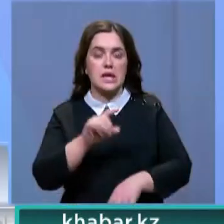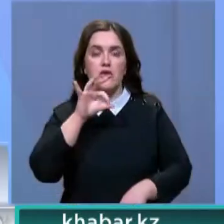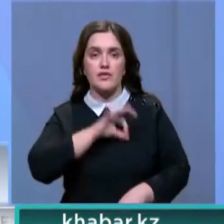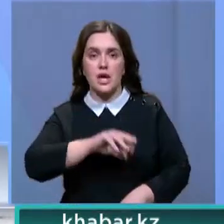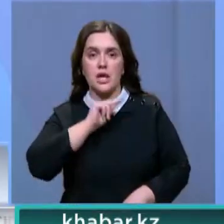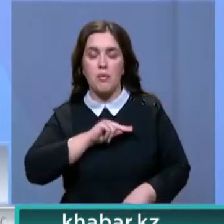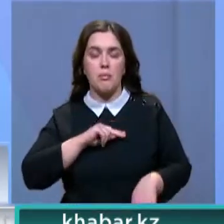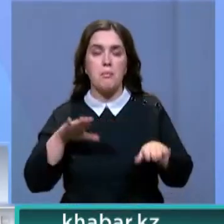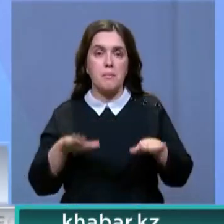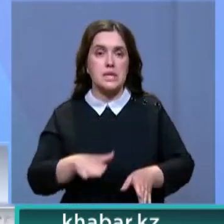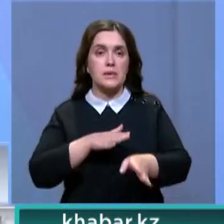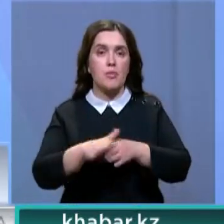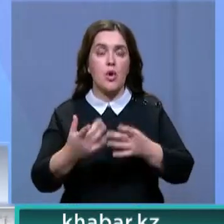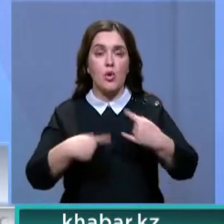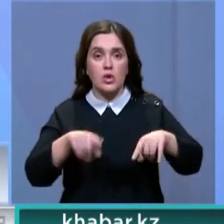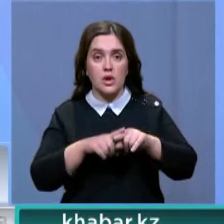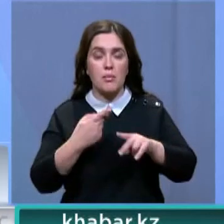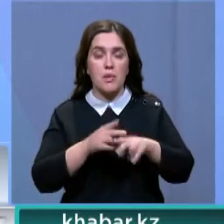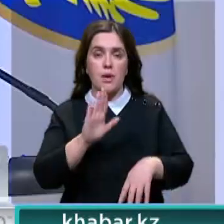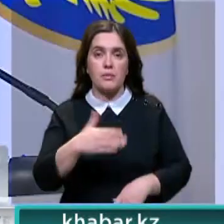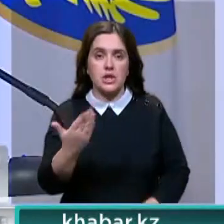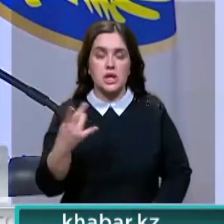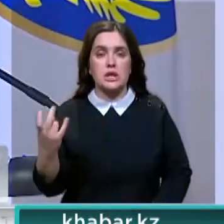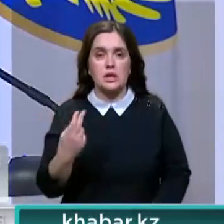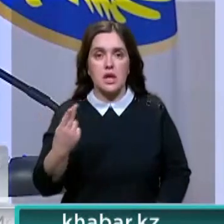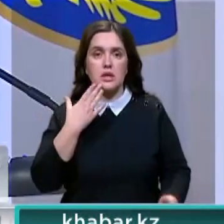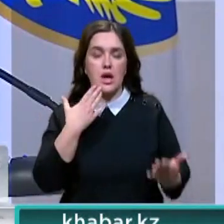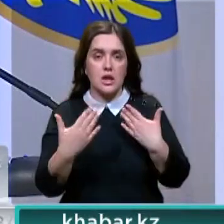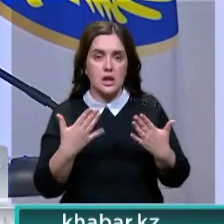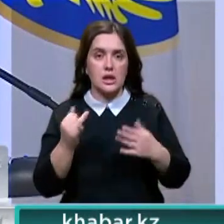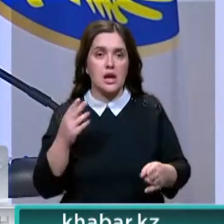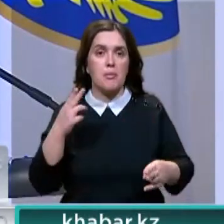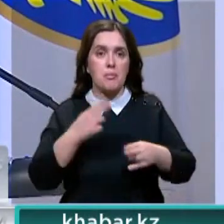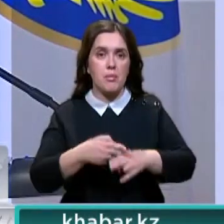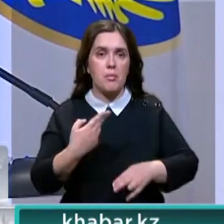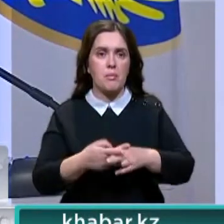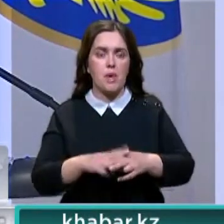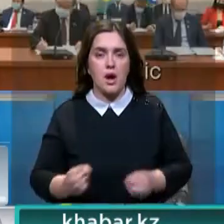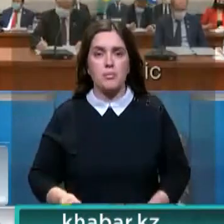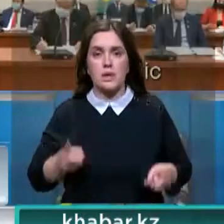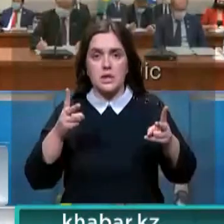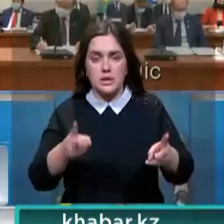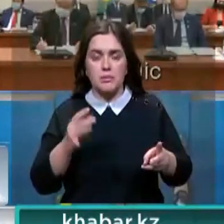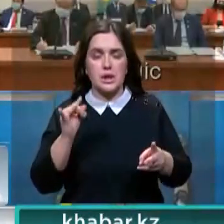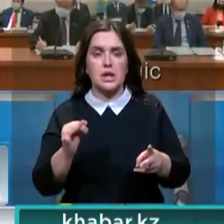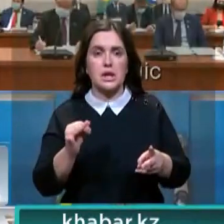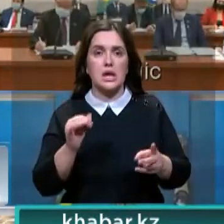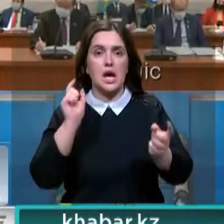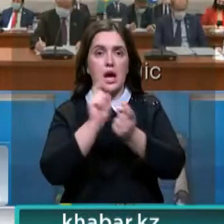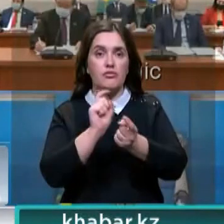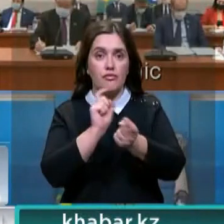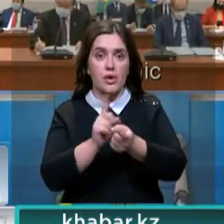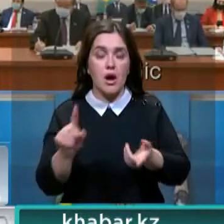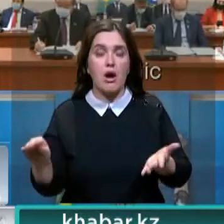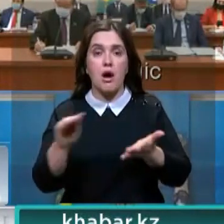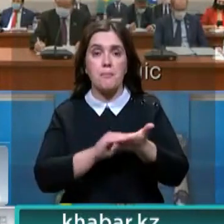местных исполнительных органов в области межэтнических отношений и профилактика криминала и бытовых конфликтов. И здесь опять